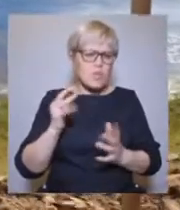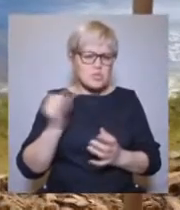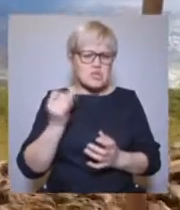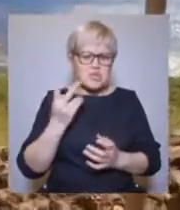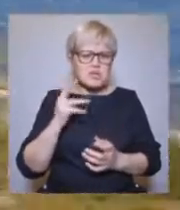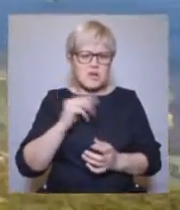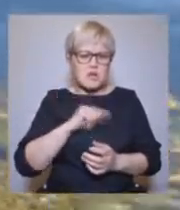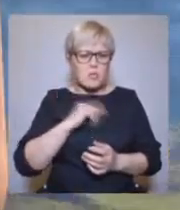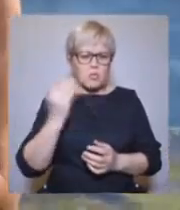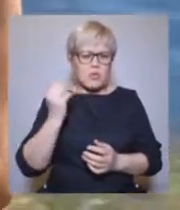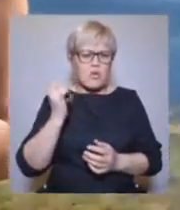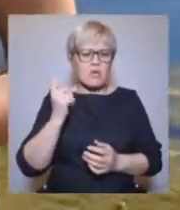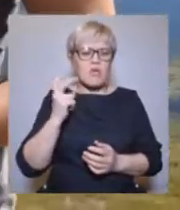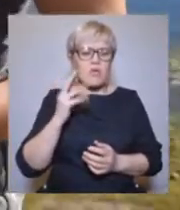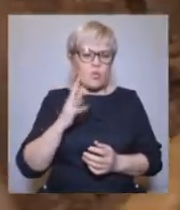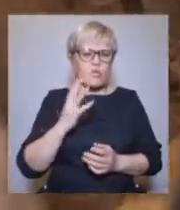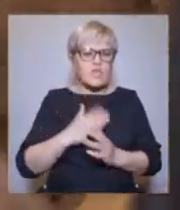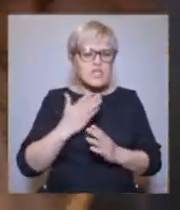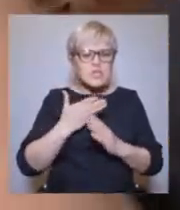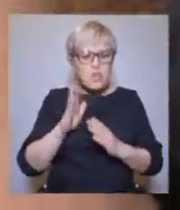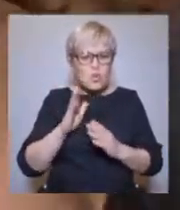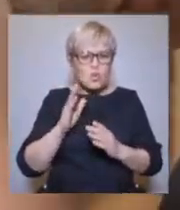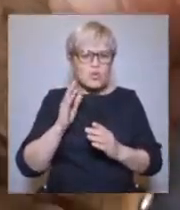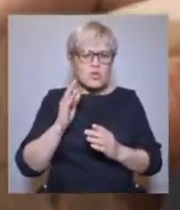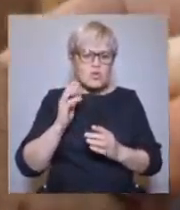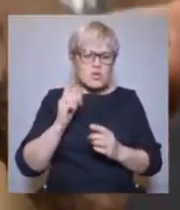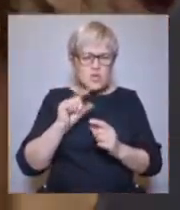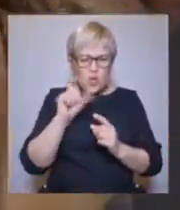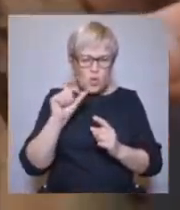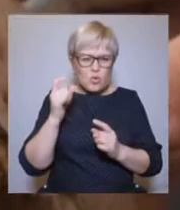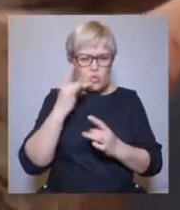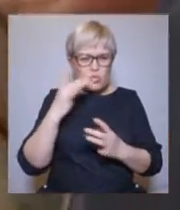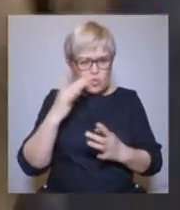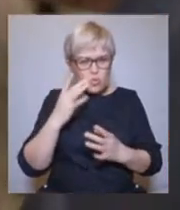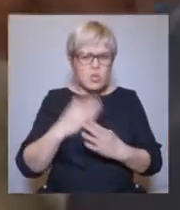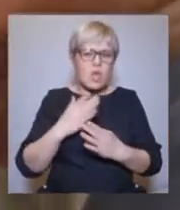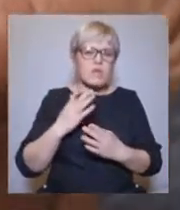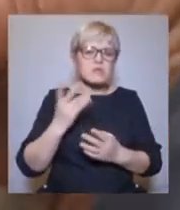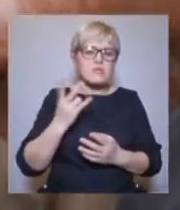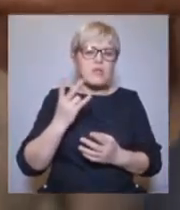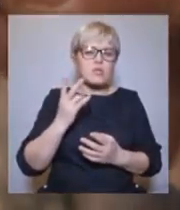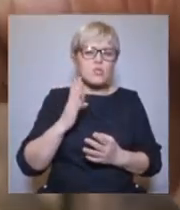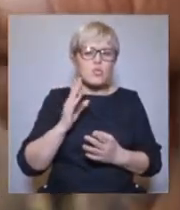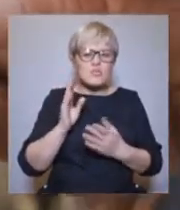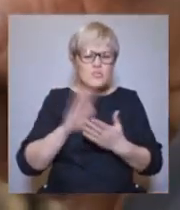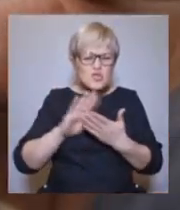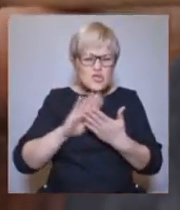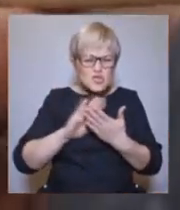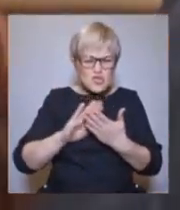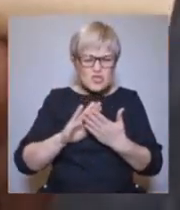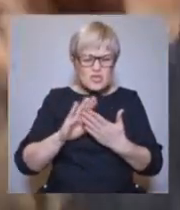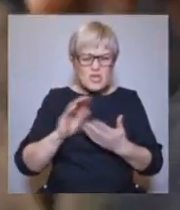ты! Круто! Вообще! Венчик! Венчик! Венчик! Верхняя сосуда! Верхняя часть сосуда!